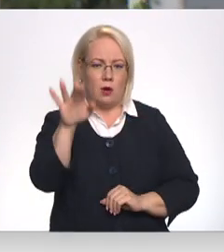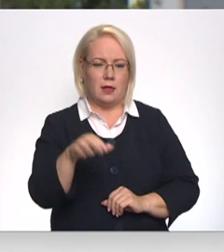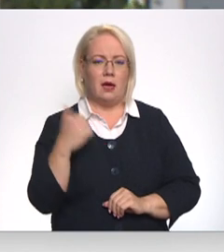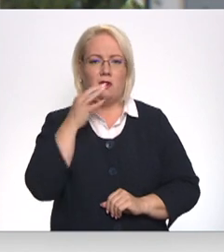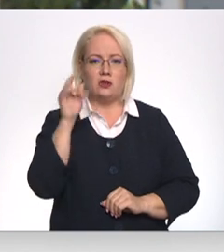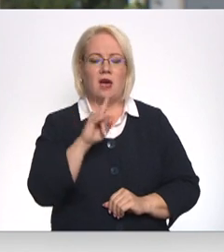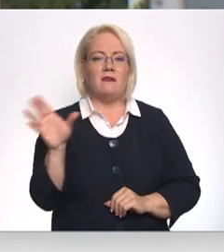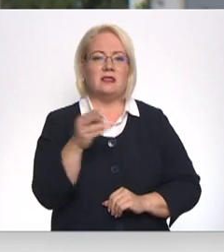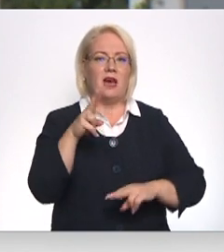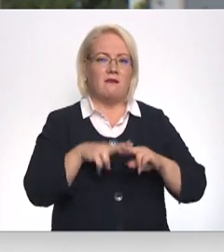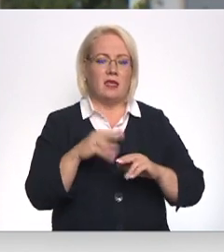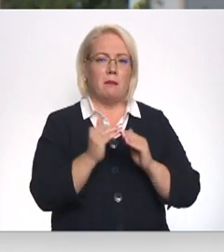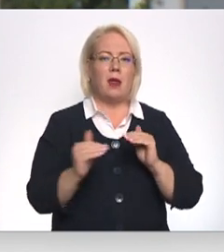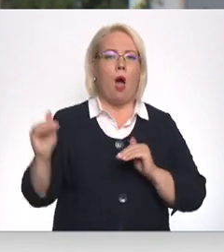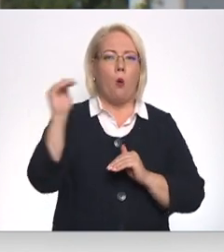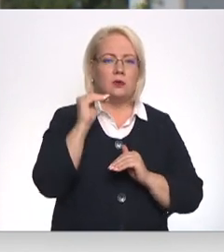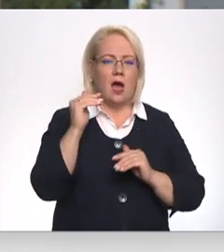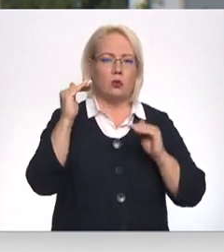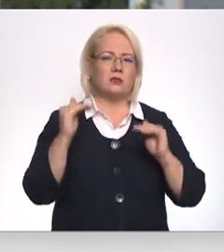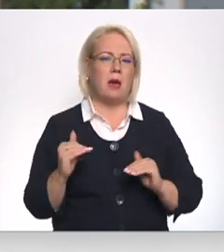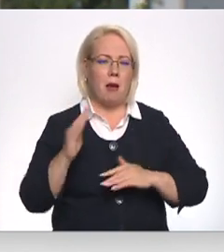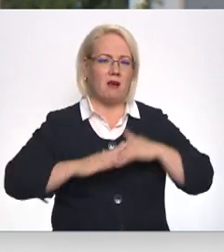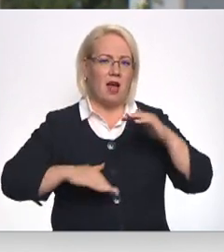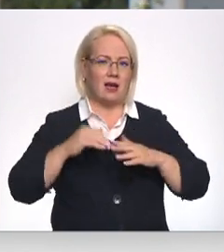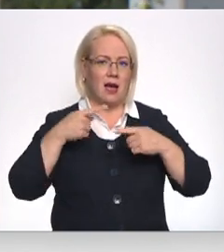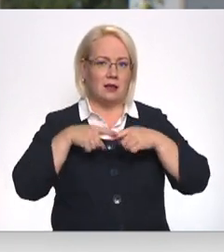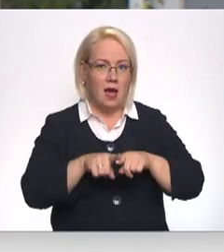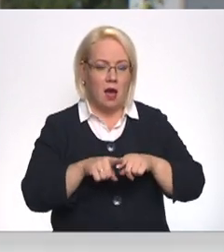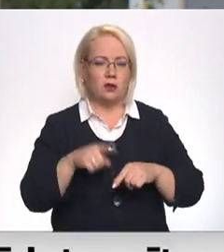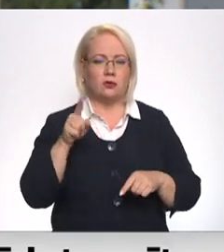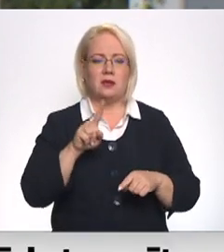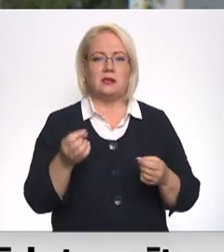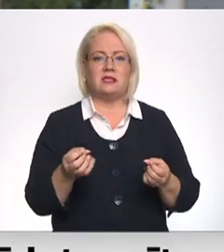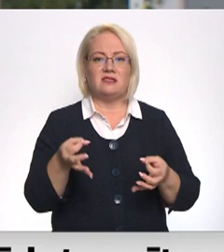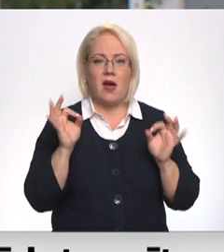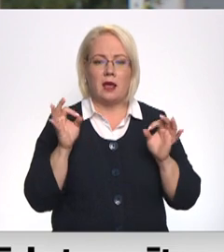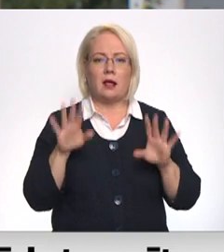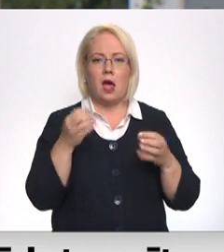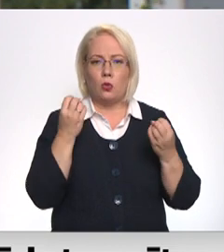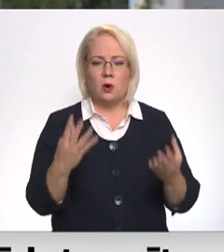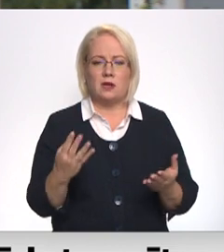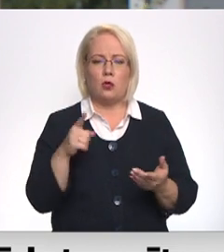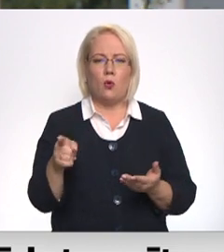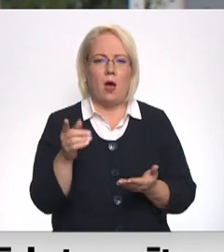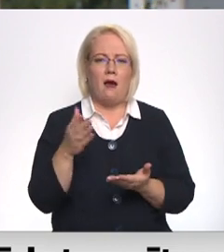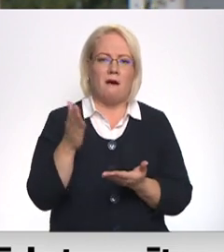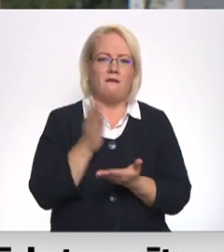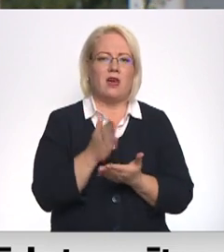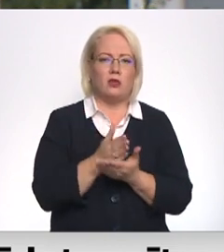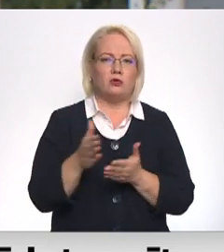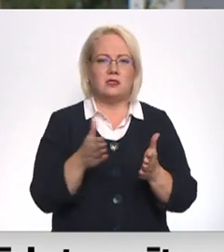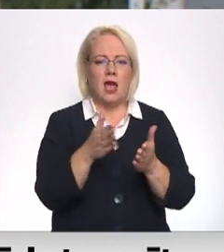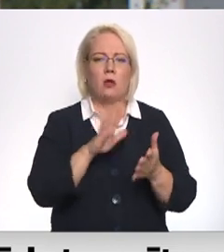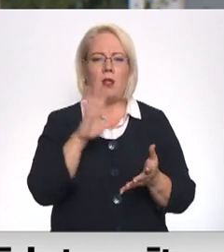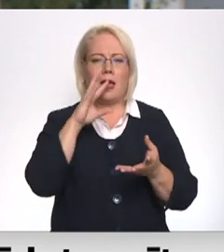kvalitātes un zemākas kvalitātes iekārtas. Tas arī ir svarīgi, lai noskaidrotu to viduspunktu, kas būtu jāievēro, lai būtu